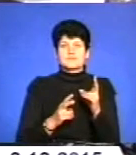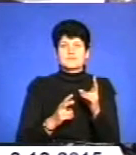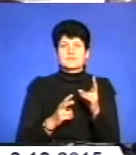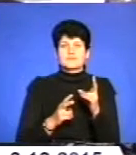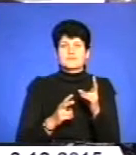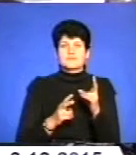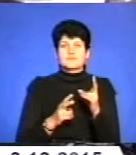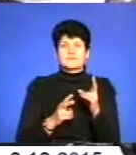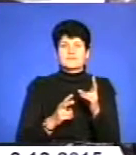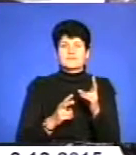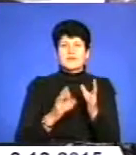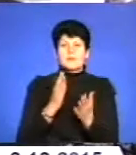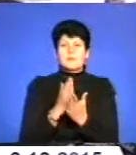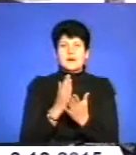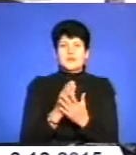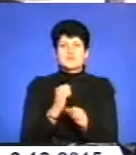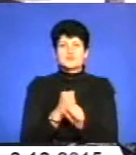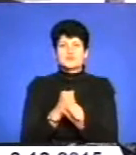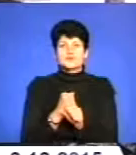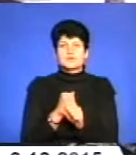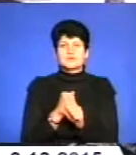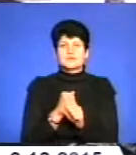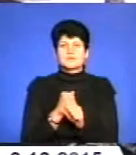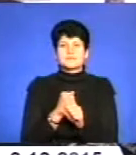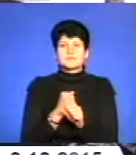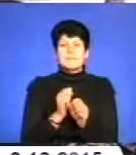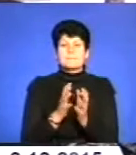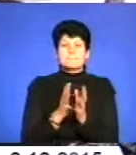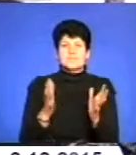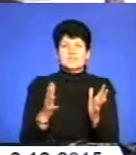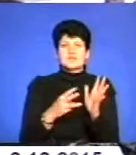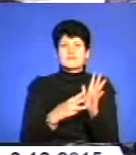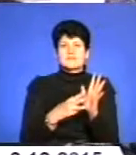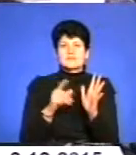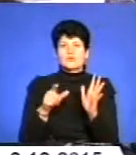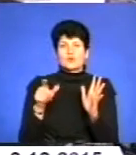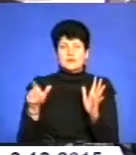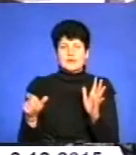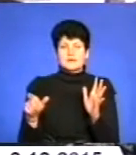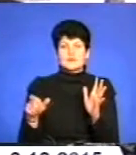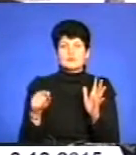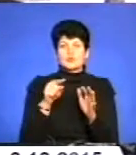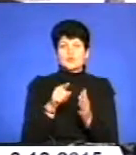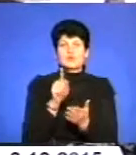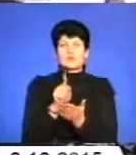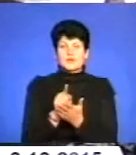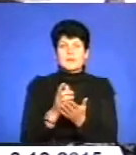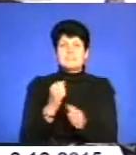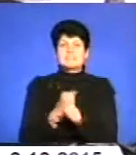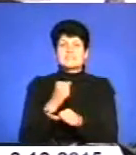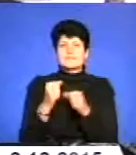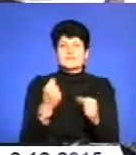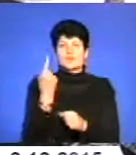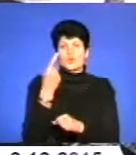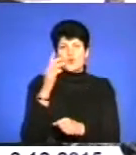взагалі, то має працюючих більше як 8 людей, то воно зобов'язане працевлаштувати